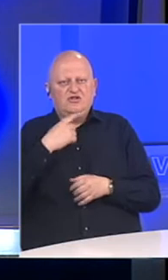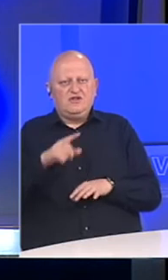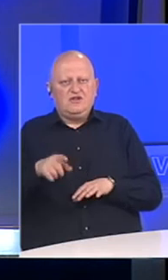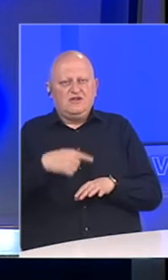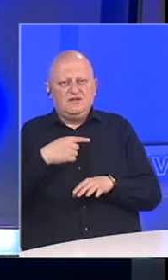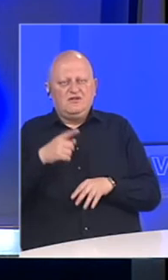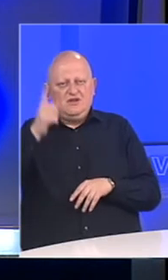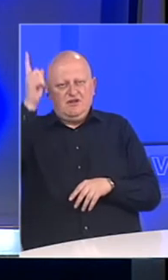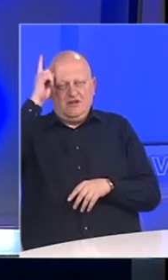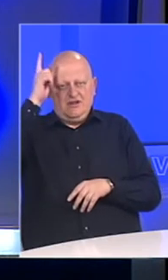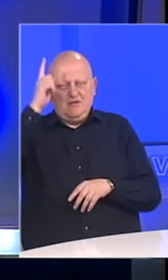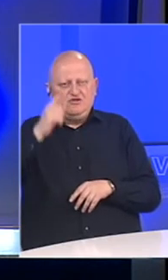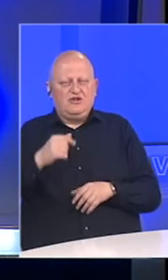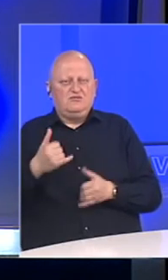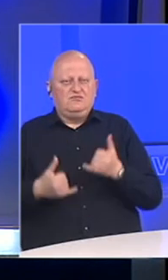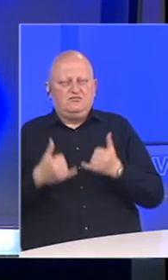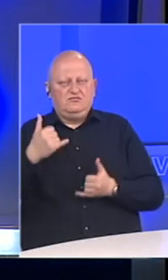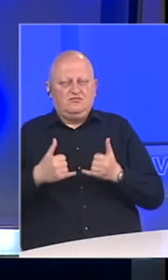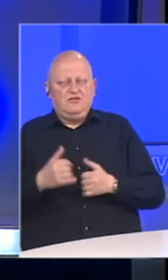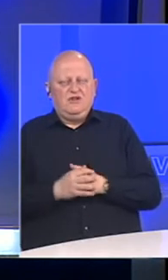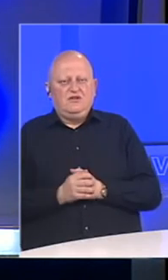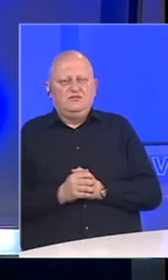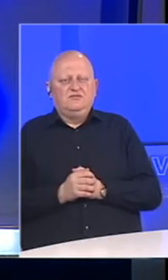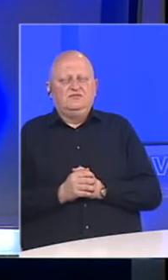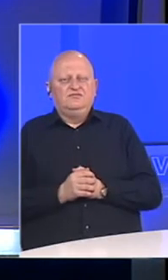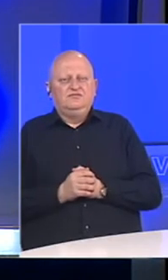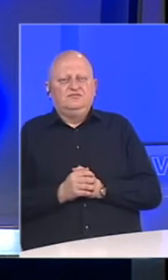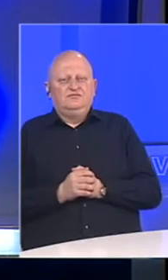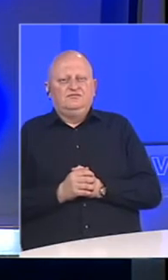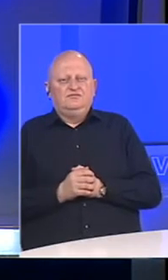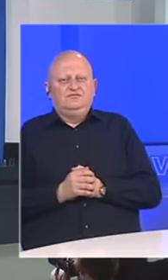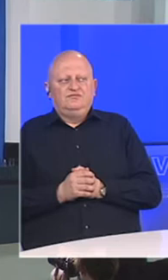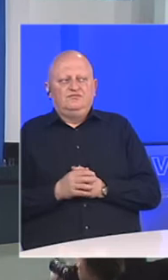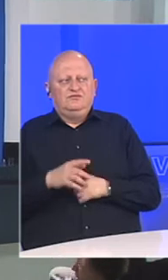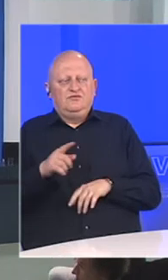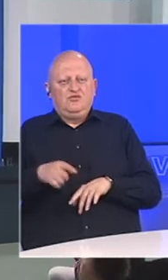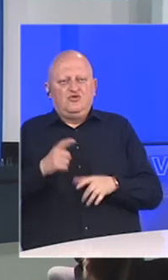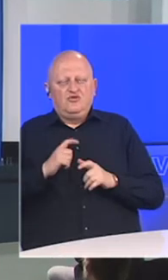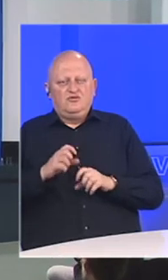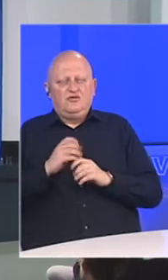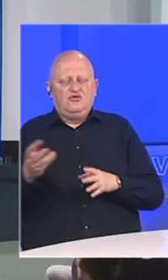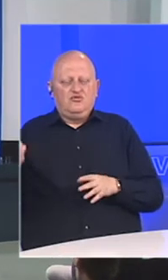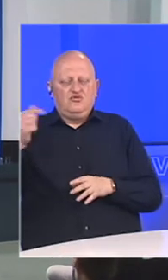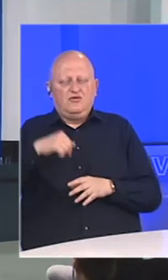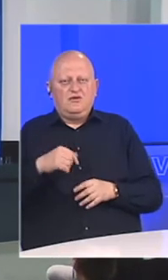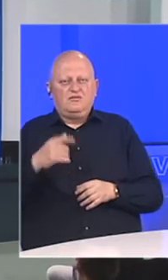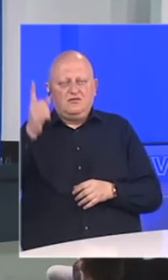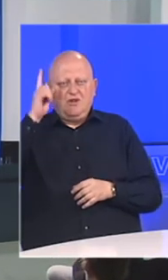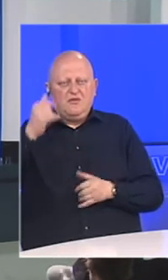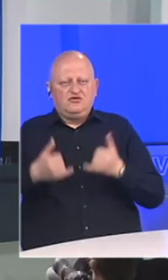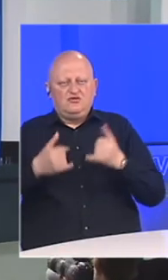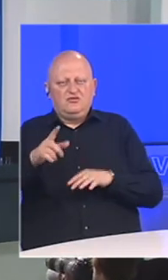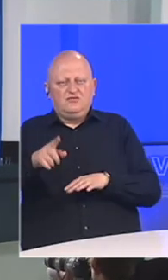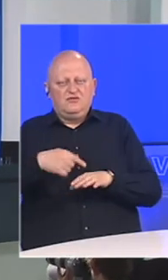koja će nastaviti je Njemačka Bundesliga. Dugo čekana vijest je konačno stigla. Bundesliga se